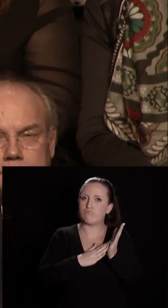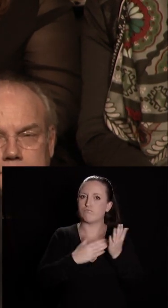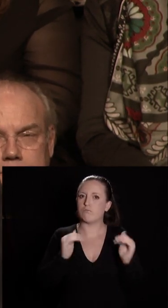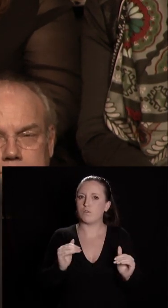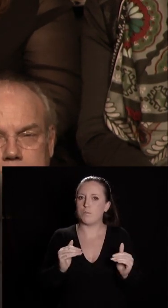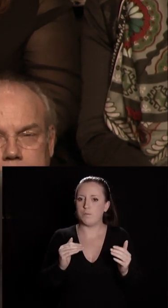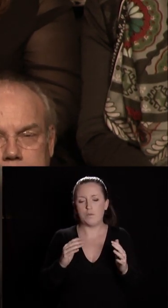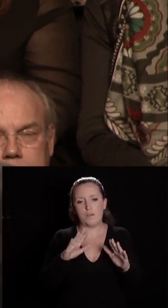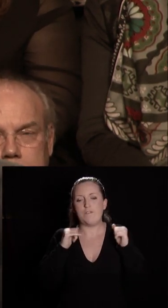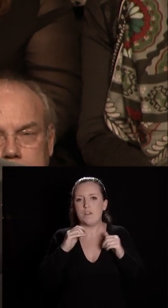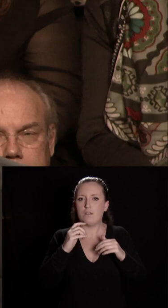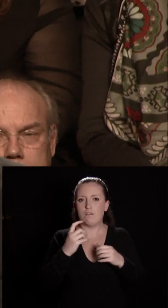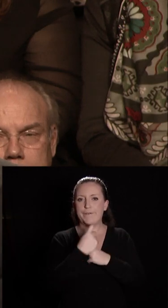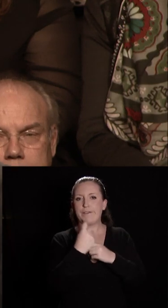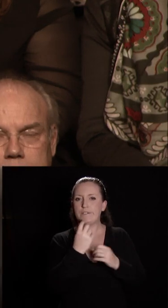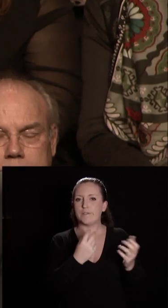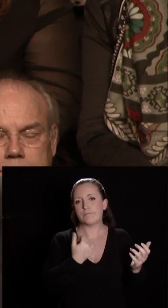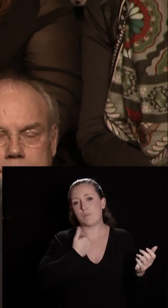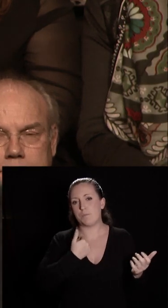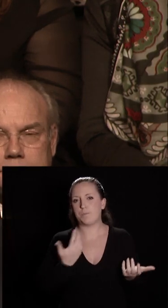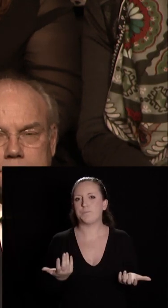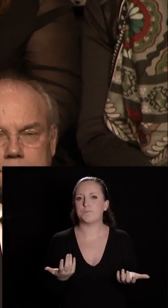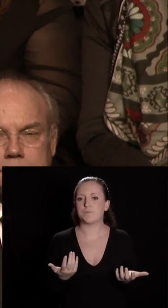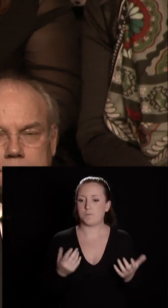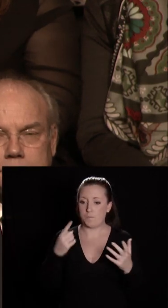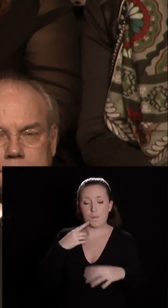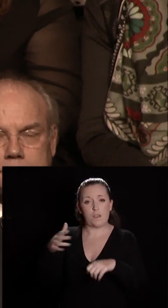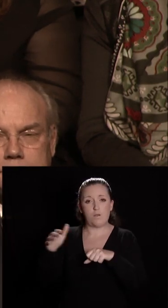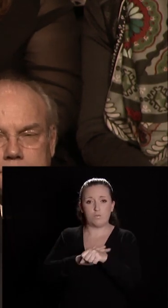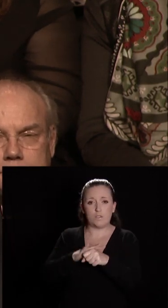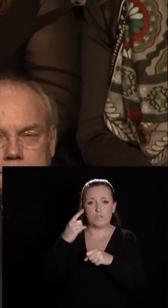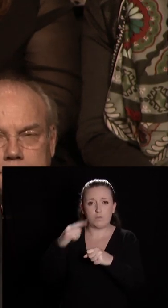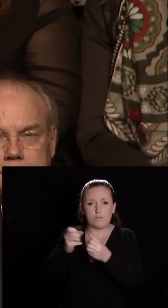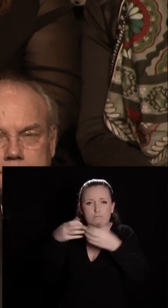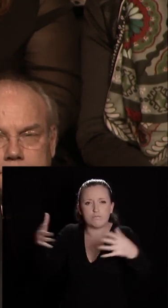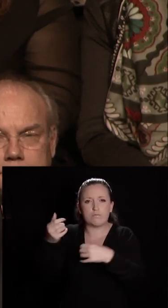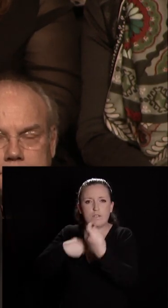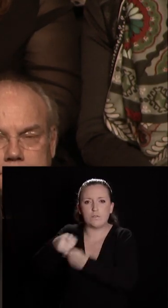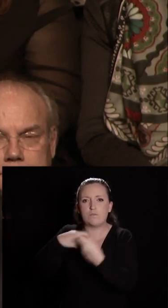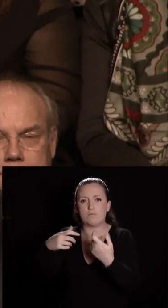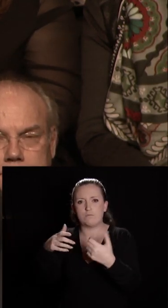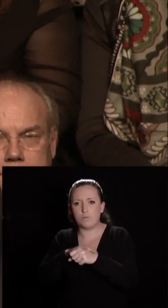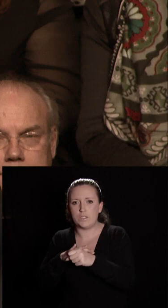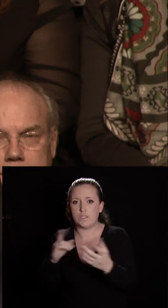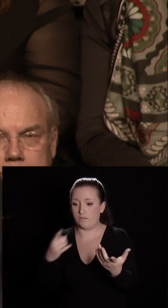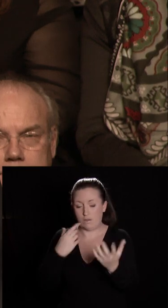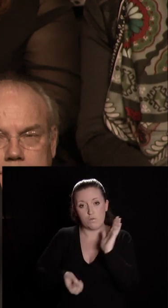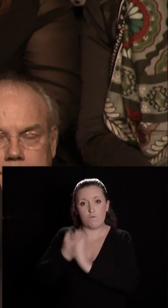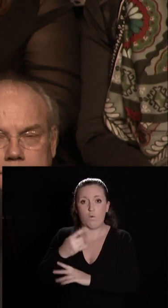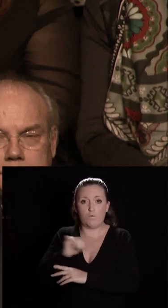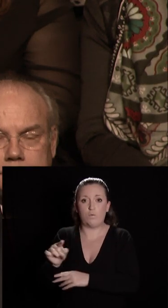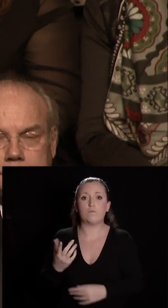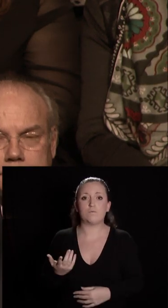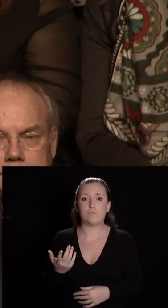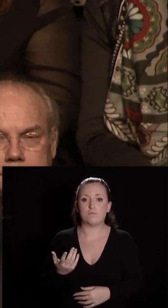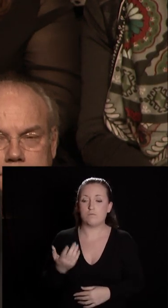dénigrer soi-même. La politique que nous menons pour l'attractivité et le développement économique n pas nouvelle. Vous le savez, et tous